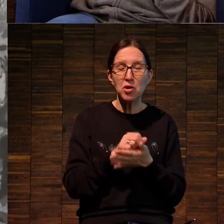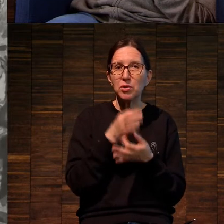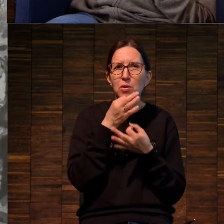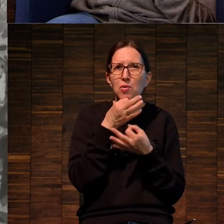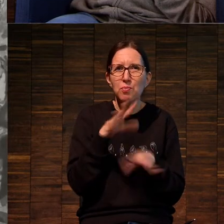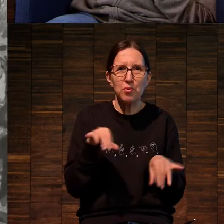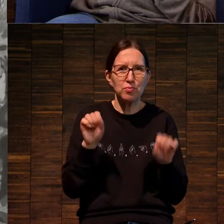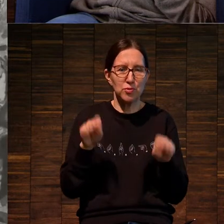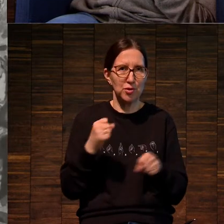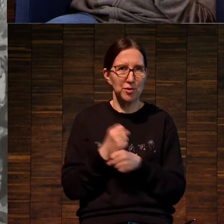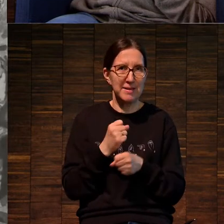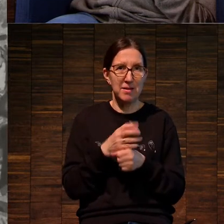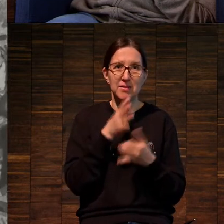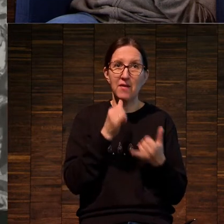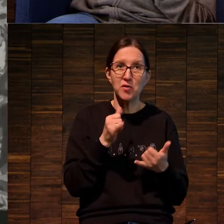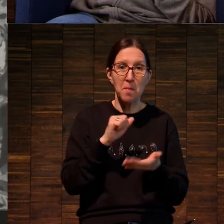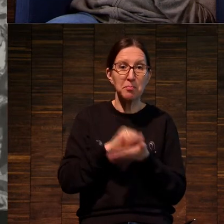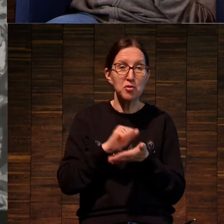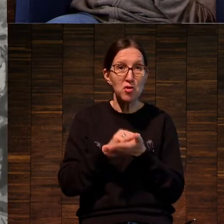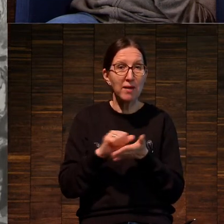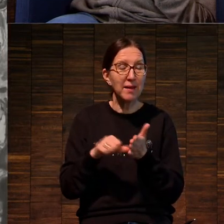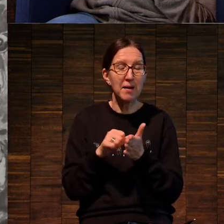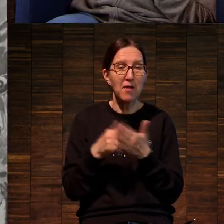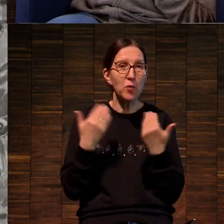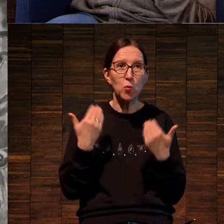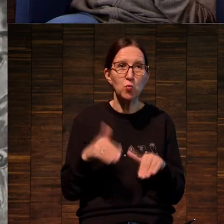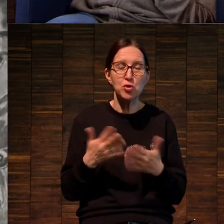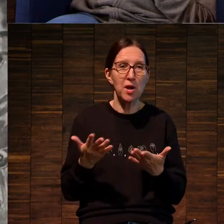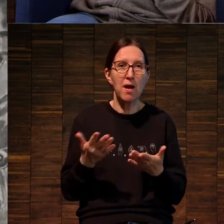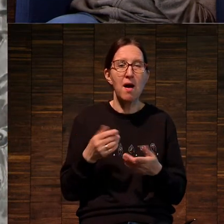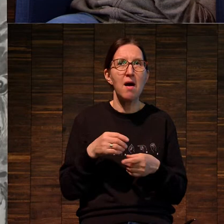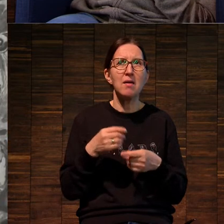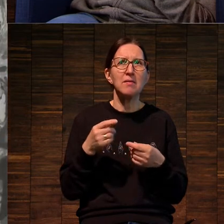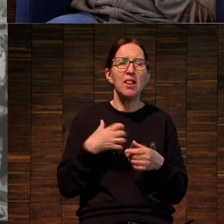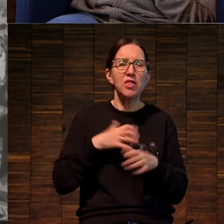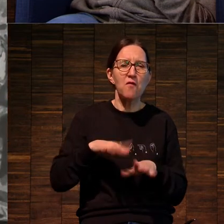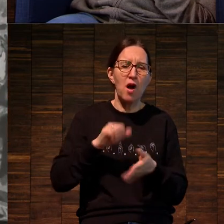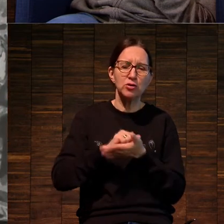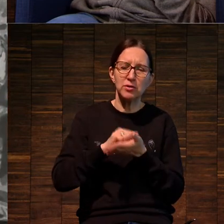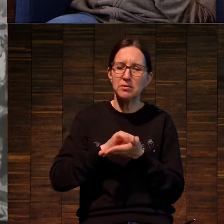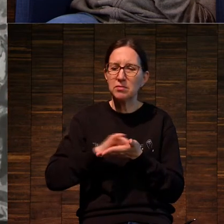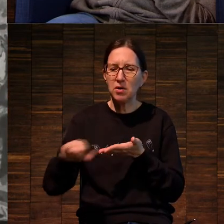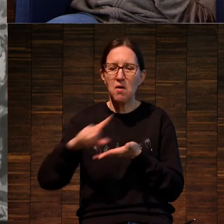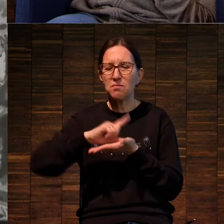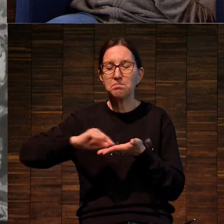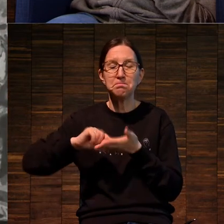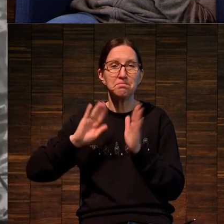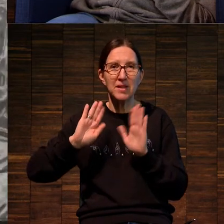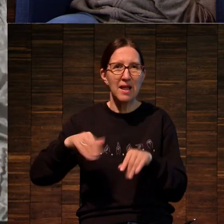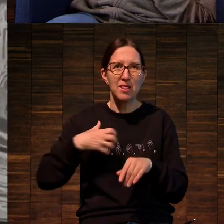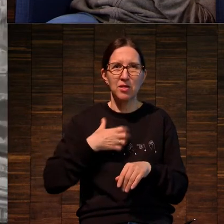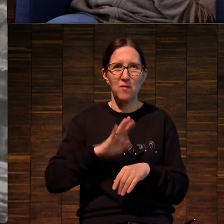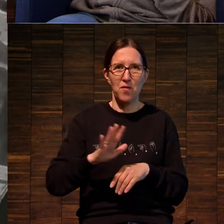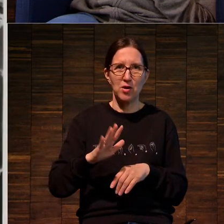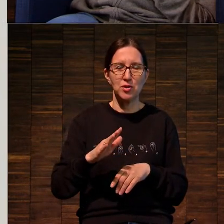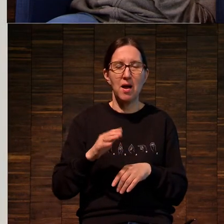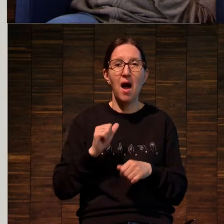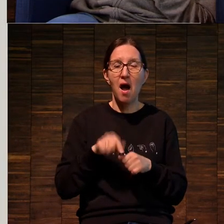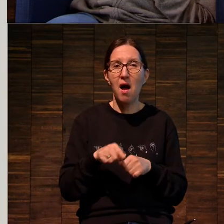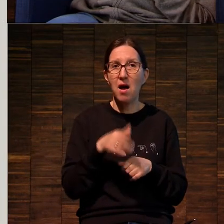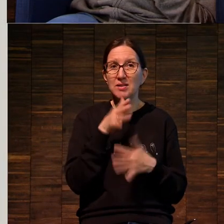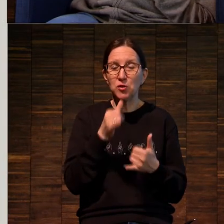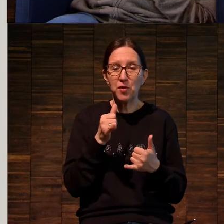И современная печатная графика, она уже не про тиражирование, не про воспроизведение изображения в большей